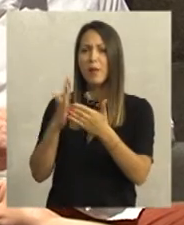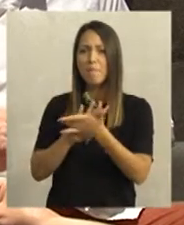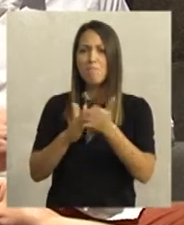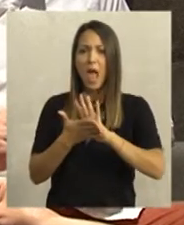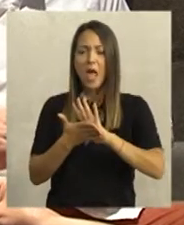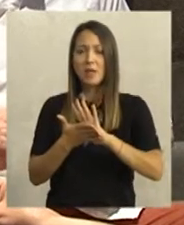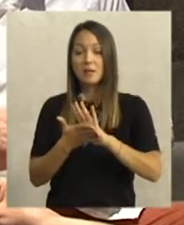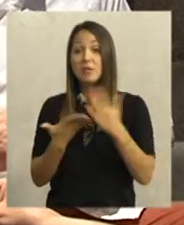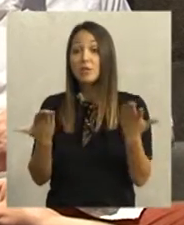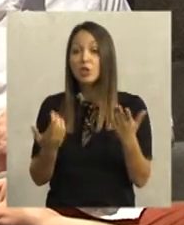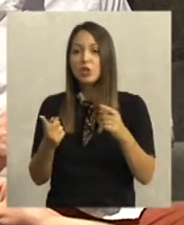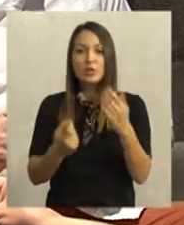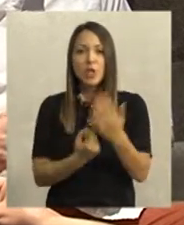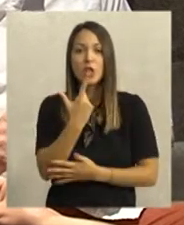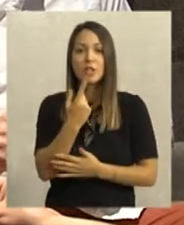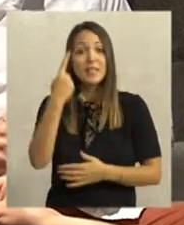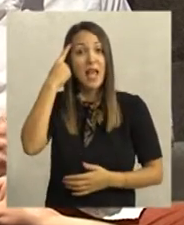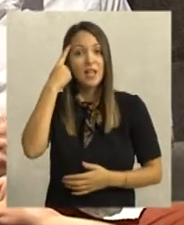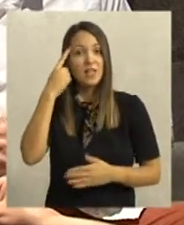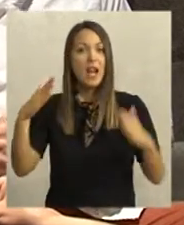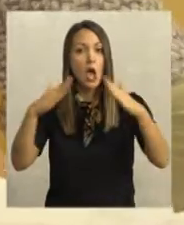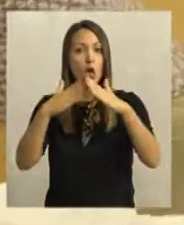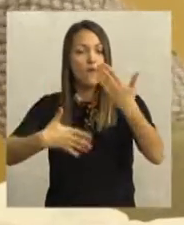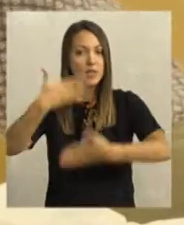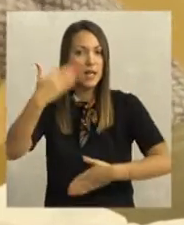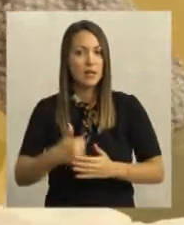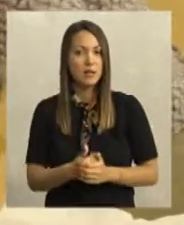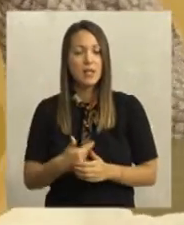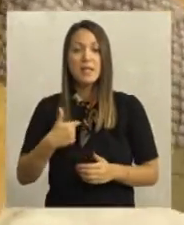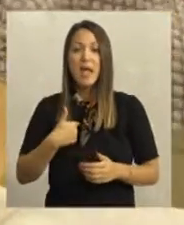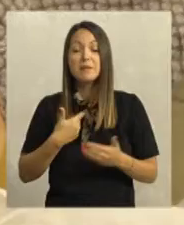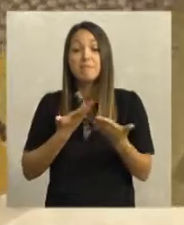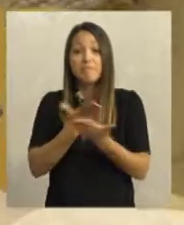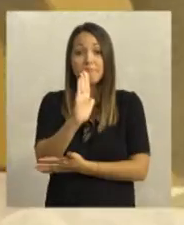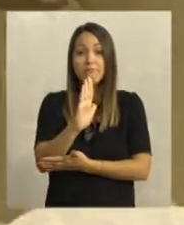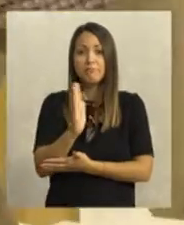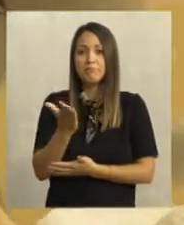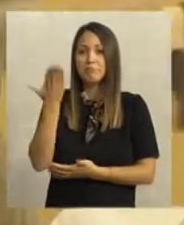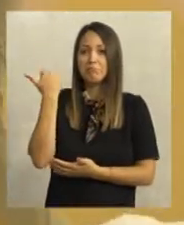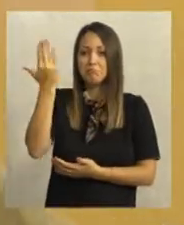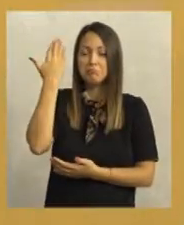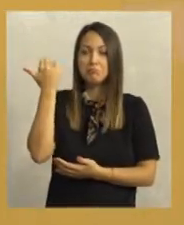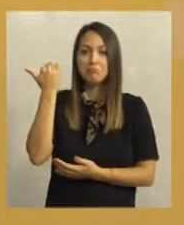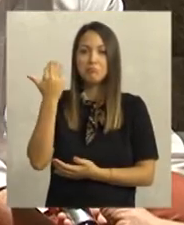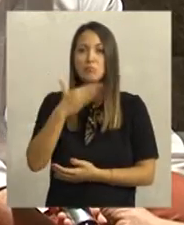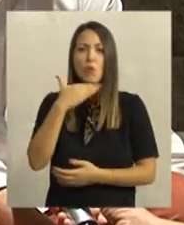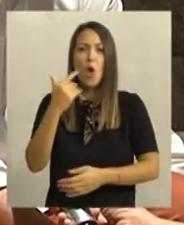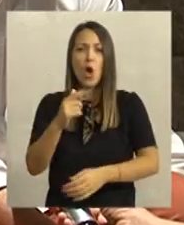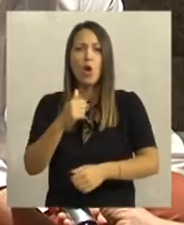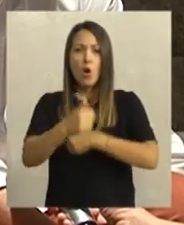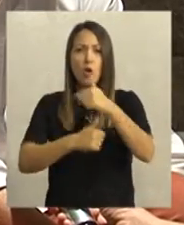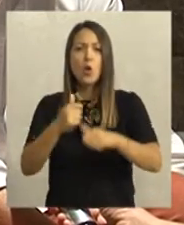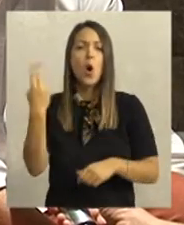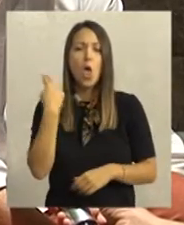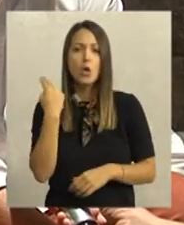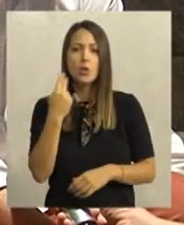prethodni brak i ato šta se sve dešava, saznat ćete na Krovo Zgrada. Ja sam igrom slučaja pre dosta godine u